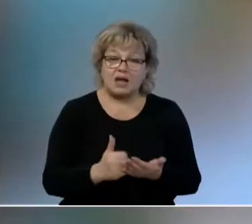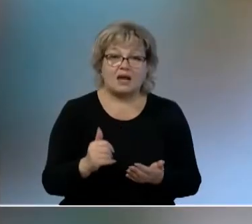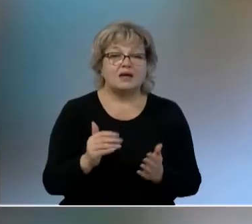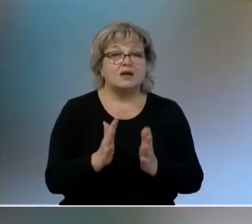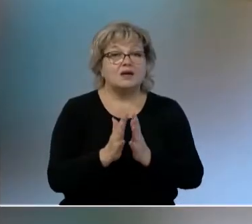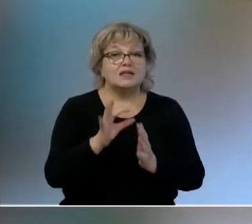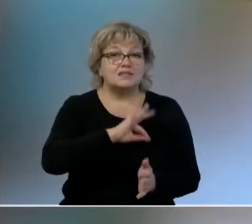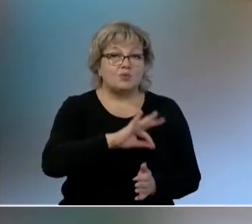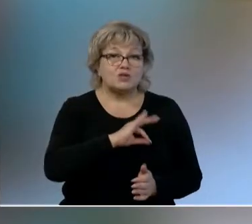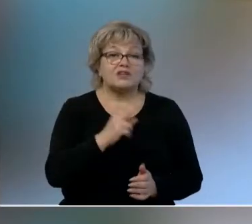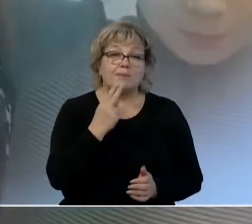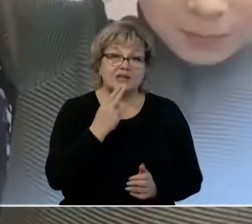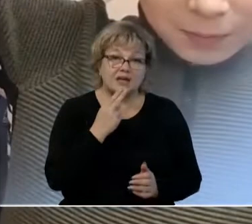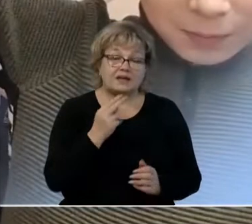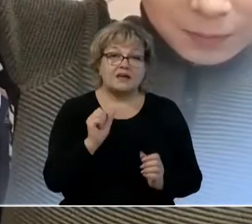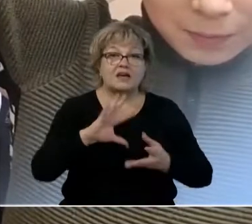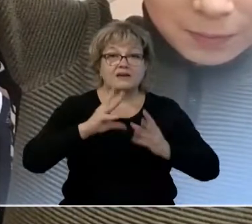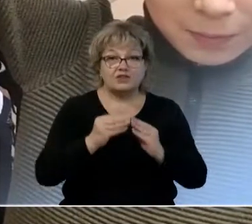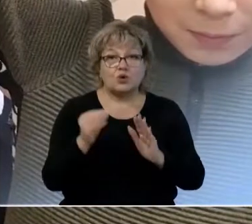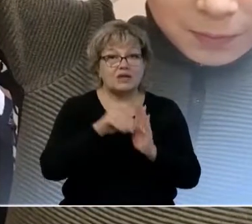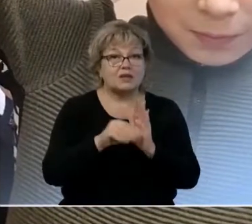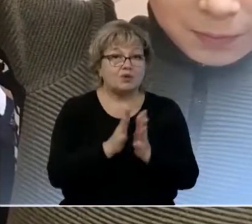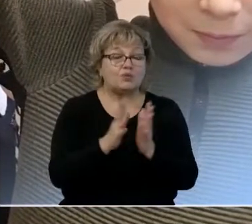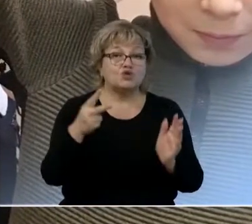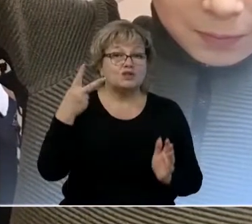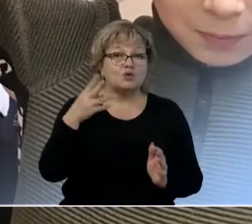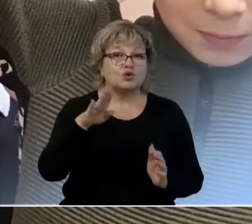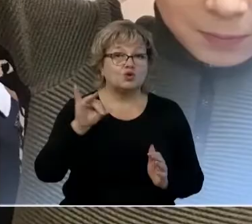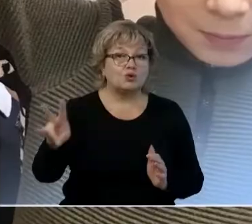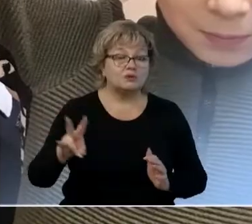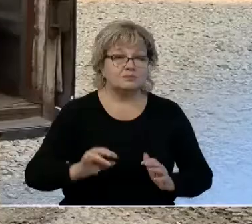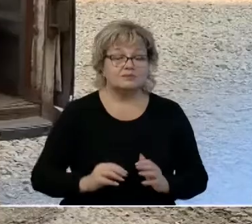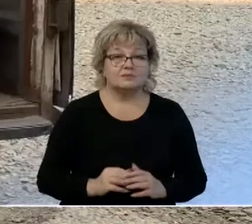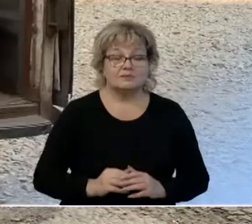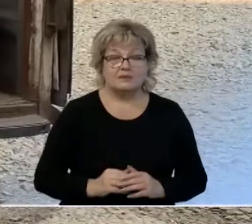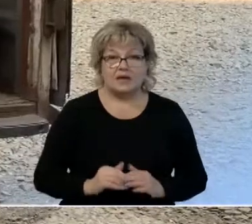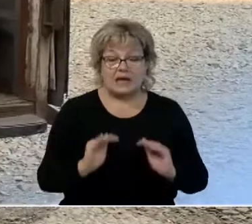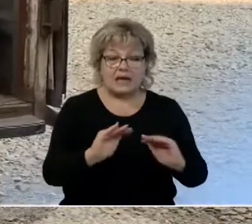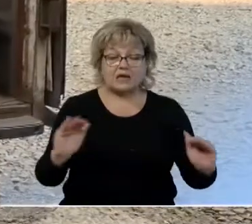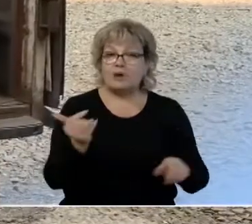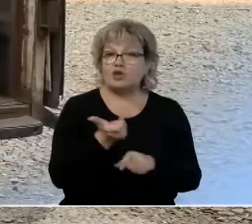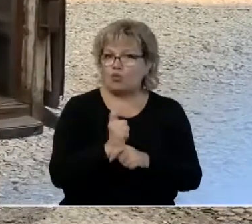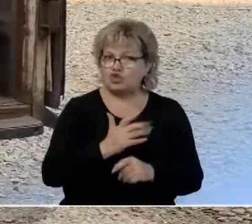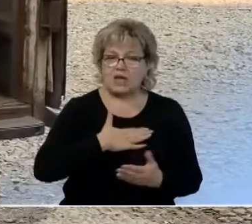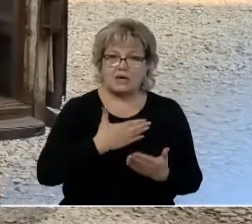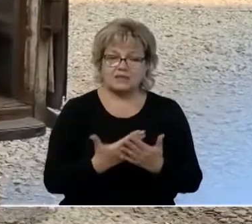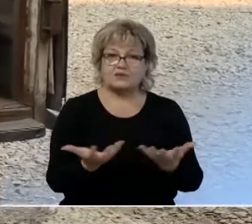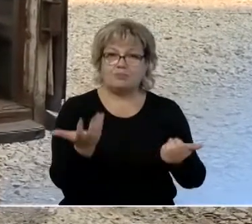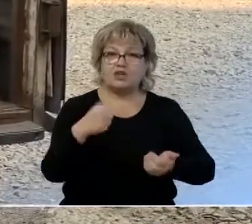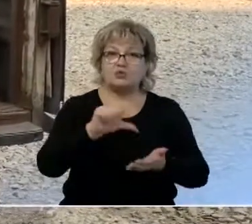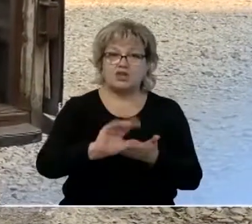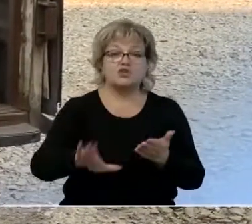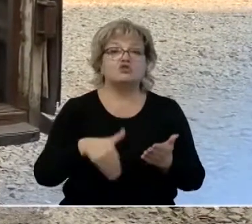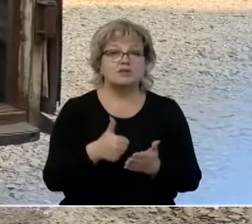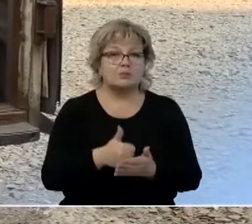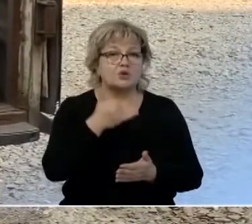использованные батарейки. И в итоге накопили больше двух тонн. Ребята очень активно приняли участие. До сих